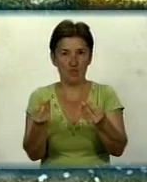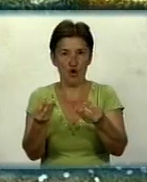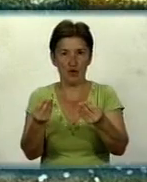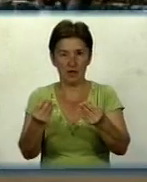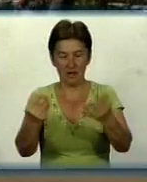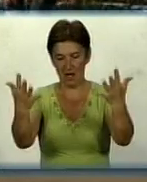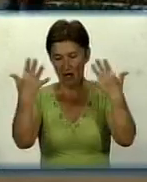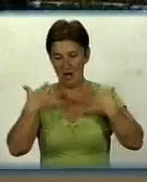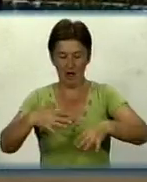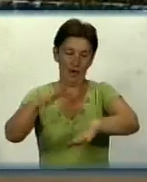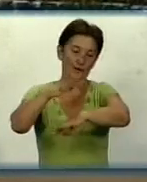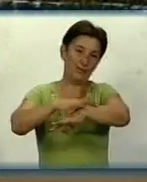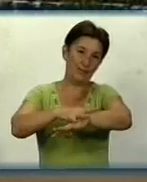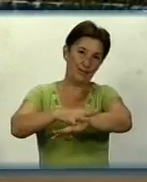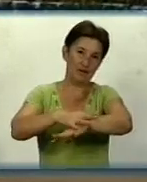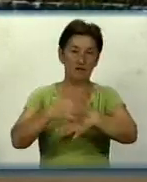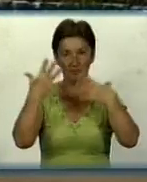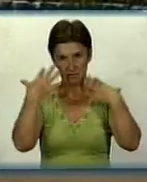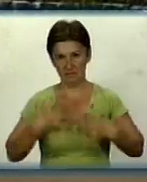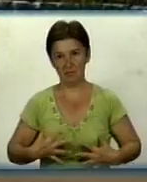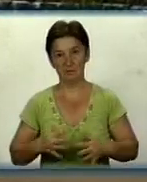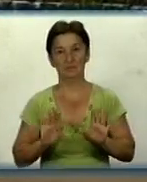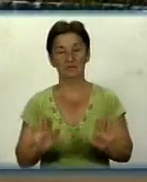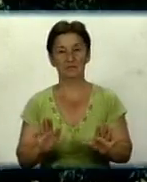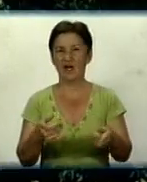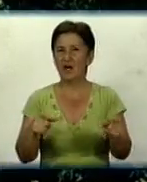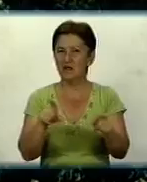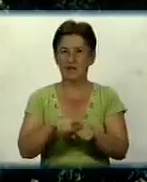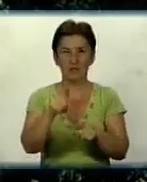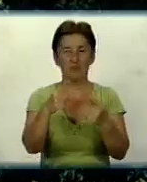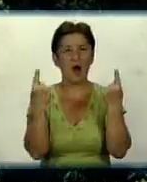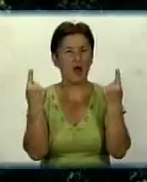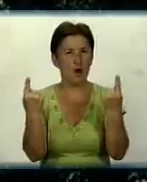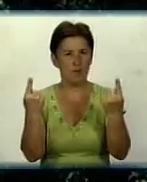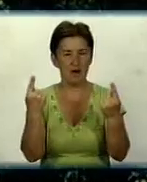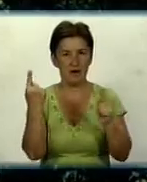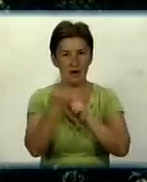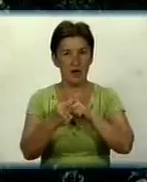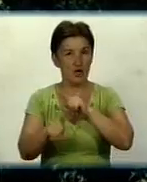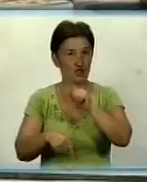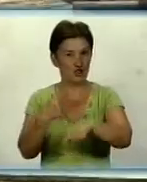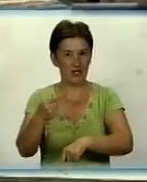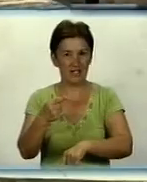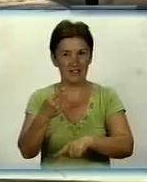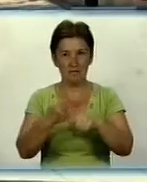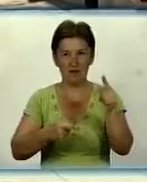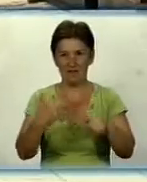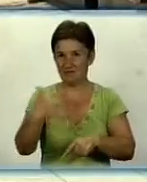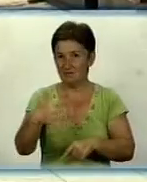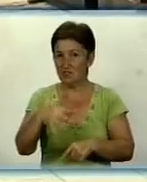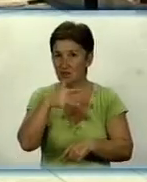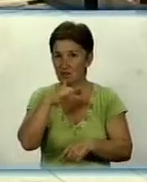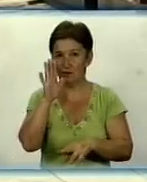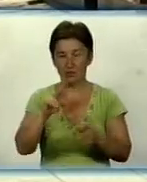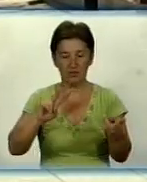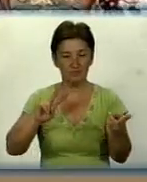організму. Такі високі температури синоптики пов'язують з глобальним потеплінням. Кажуть, через півстоліття Кіровоградщина може перетворитися на